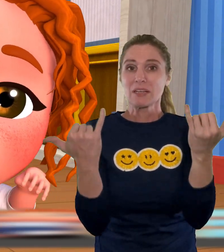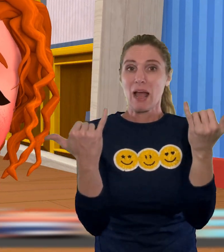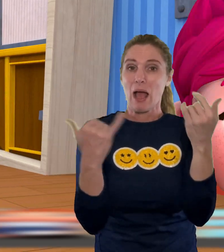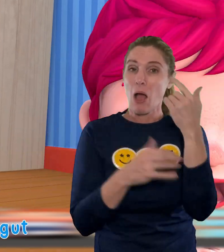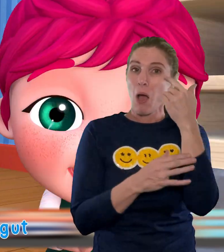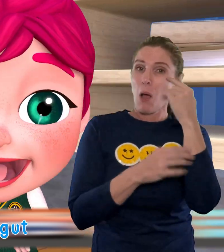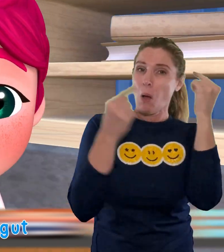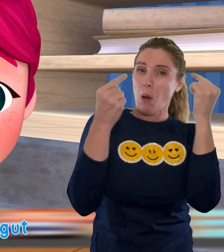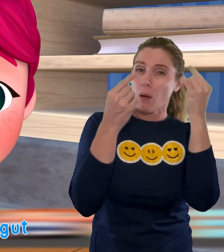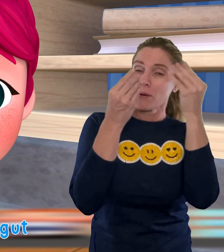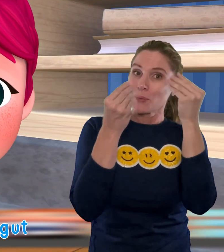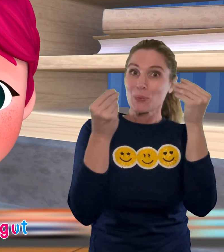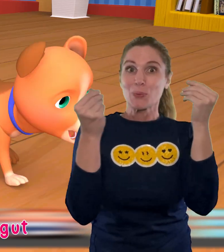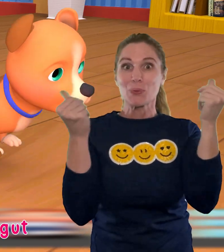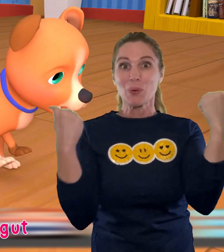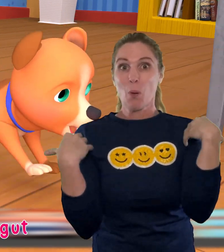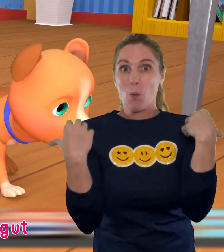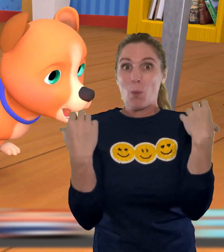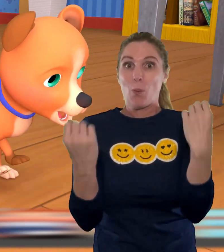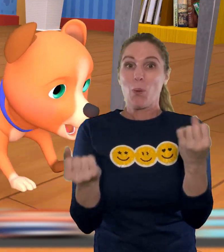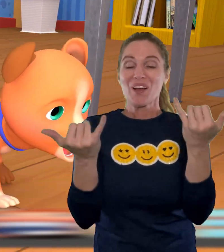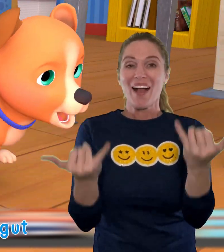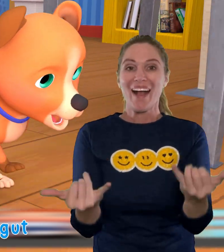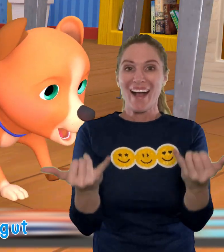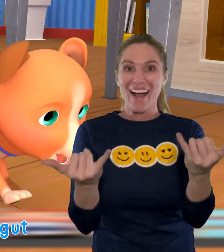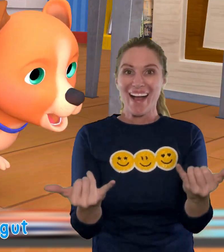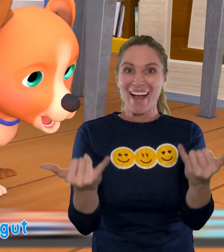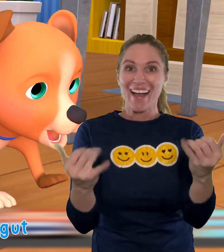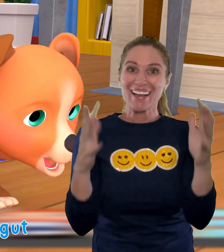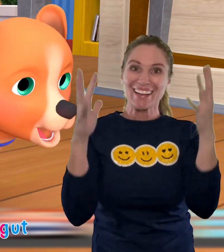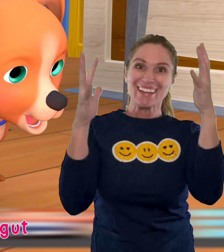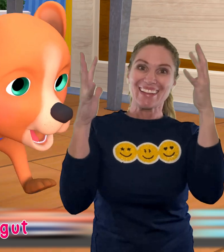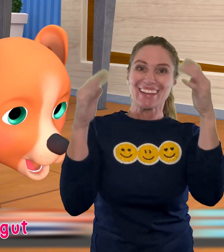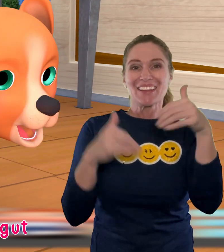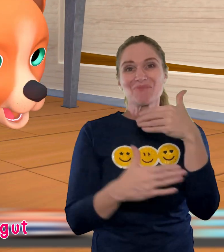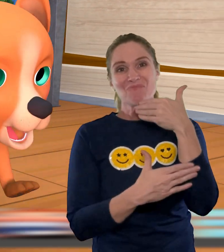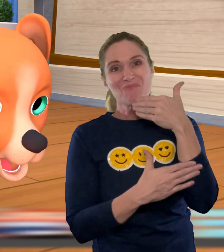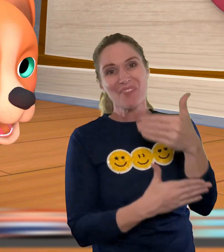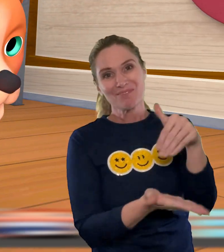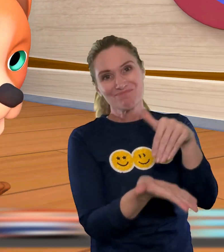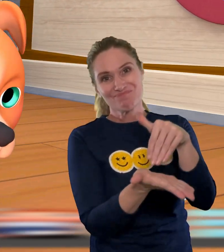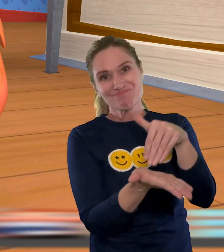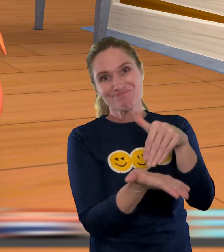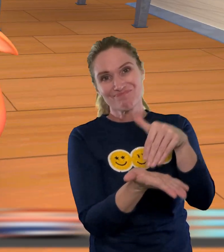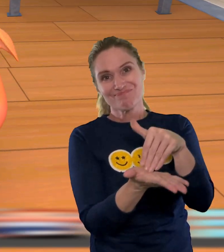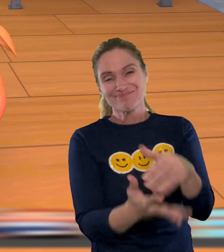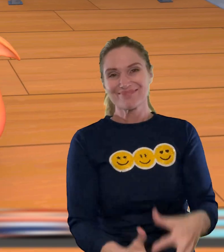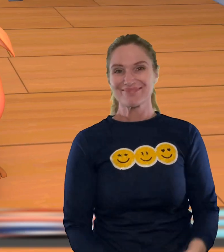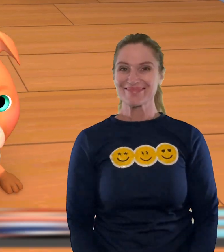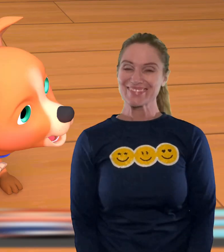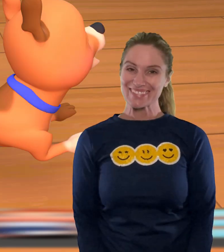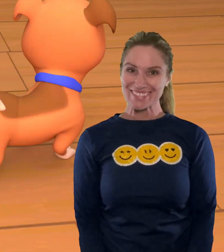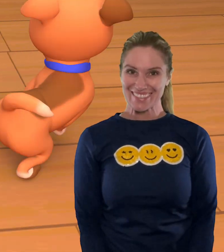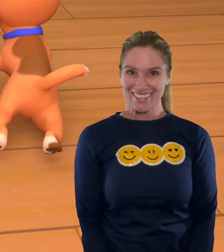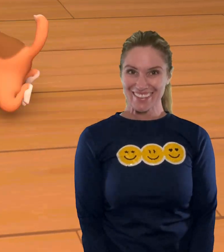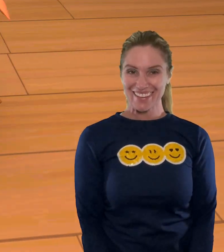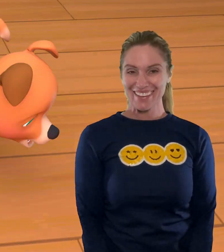gut Bingo geht es wieder gut Bingo geht es wieder gut Und alles dank dem Dok